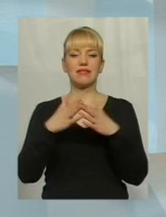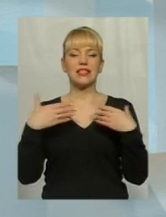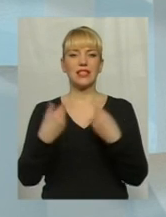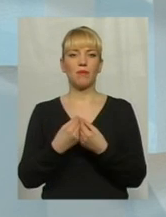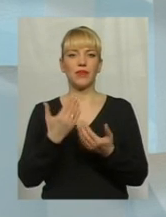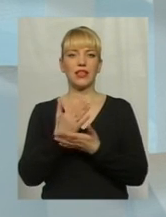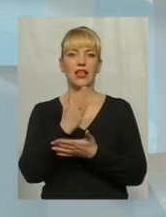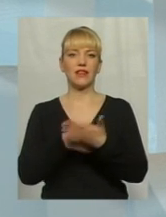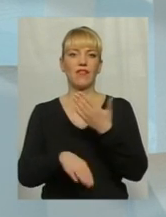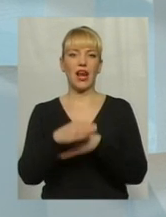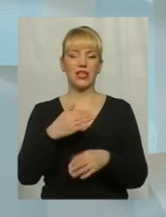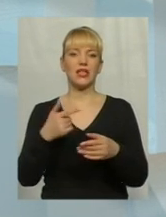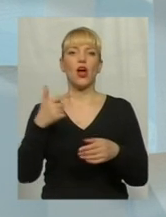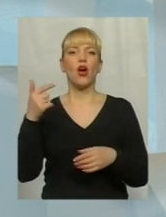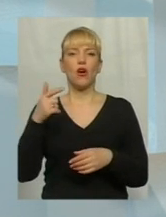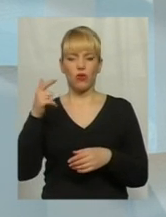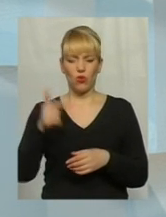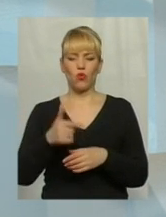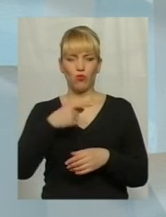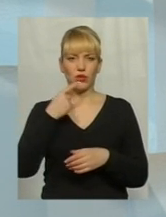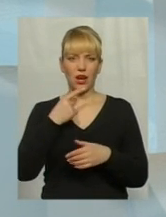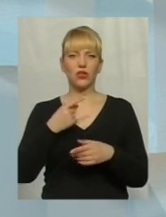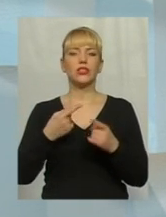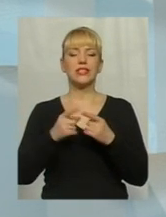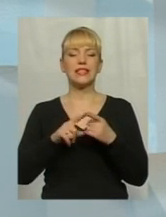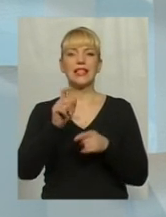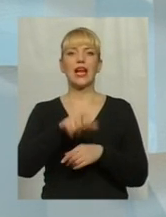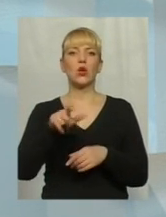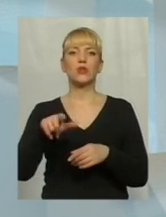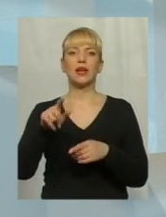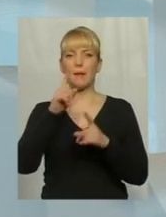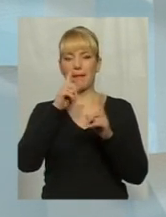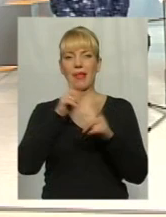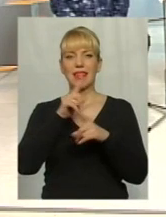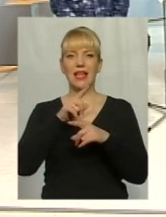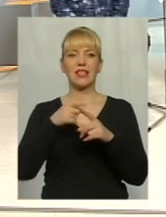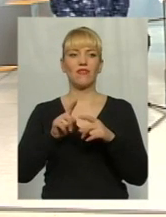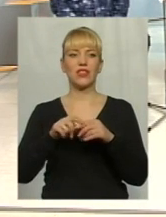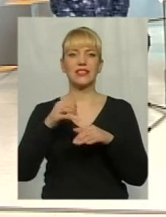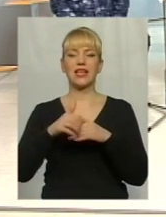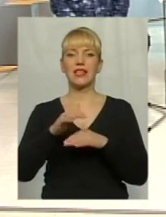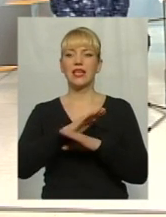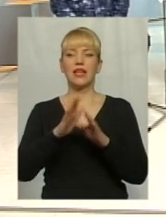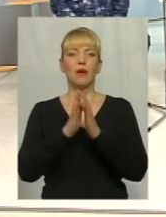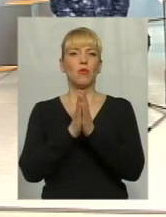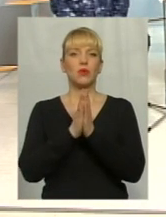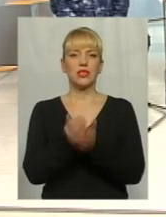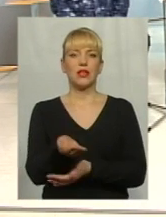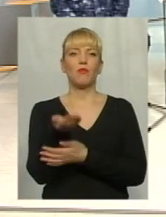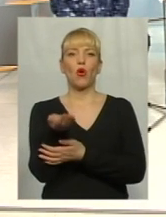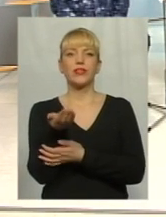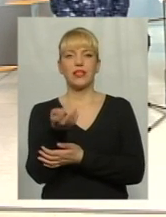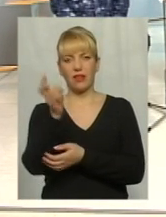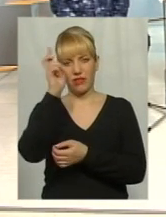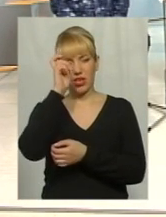інваліди. Грубо кажучи, ці люди, вони маленькі, вони середні, вони не звикли просити в держави і ходити з